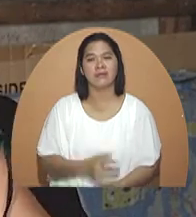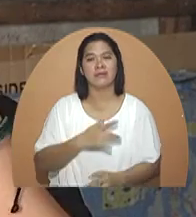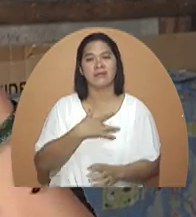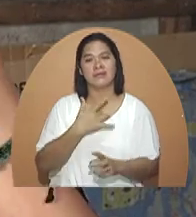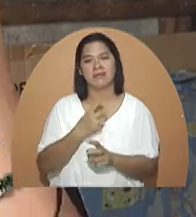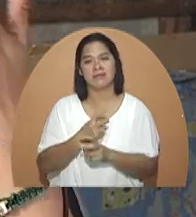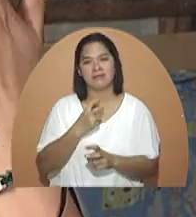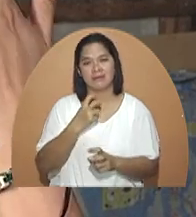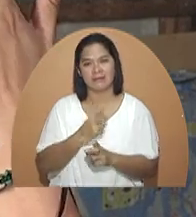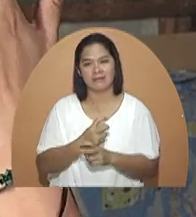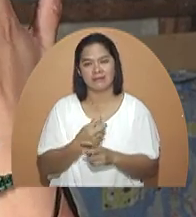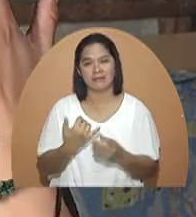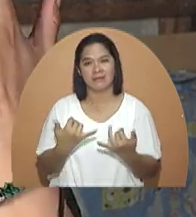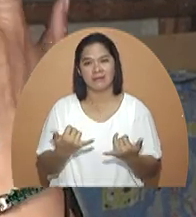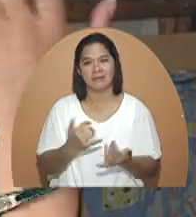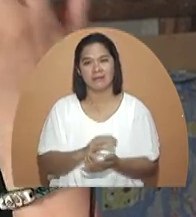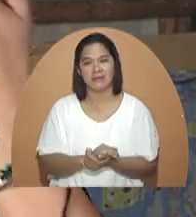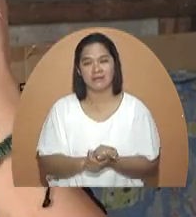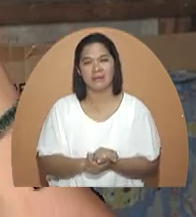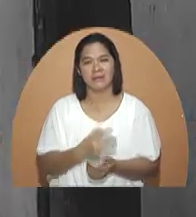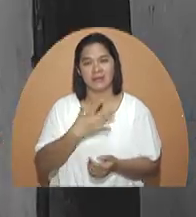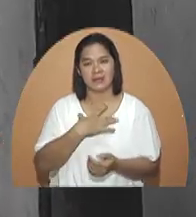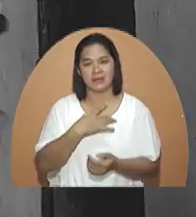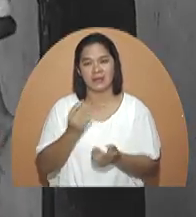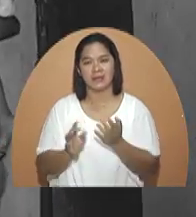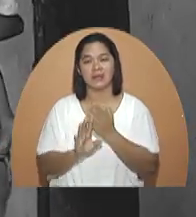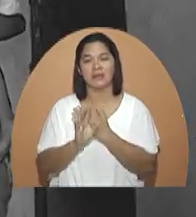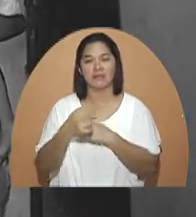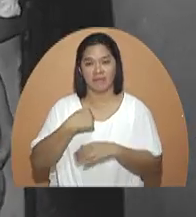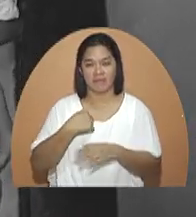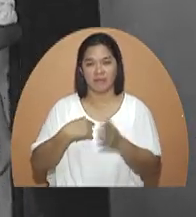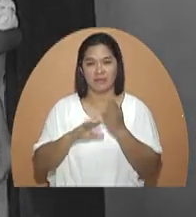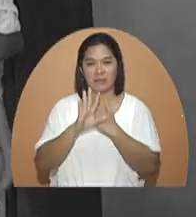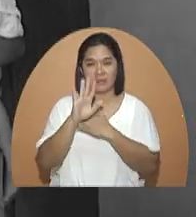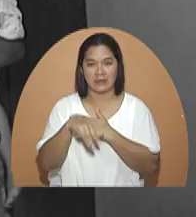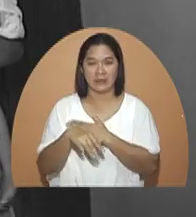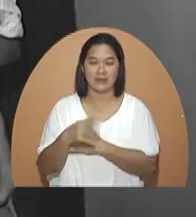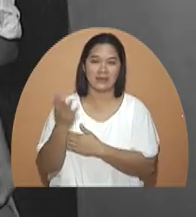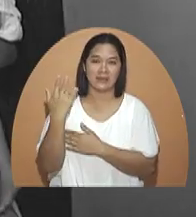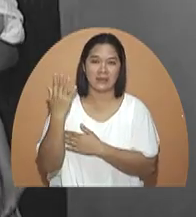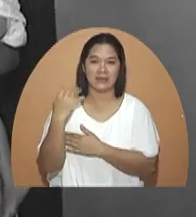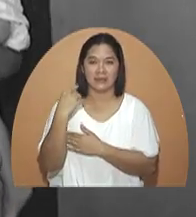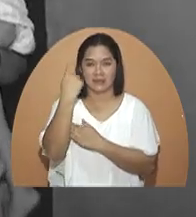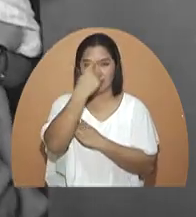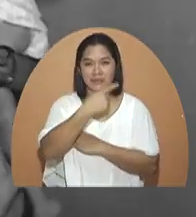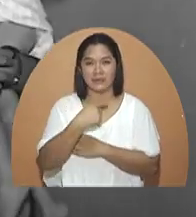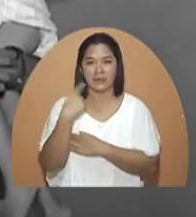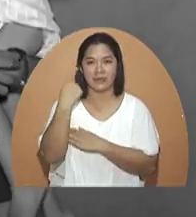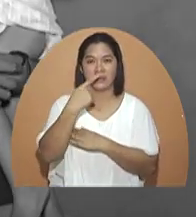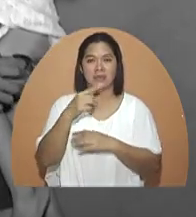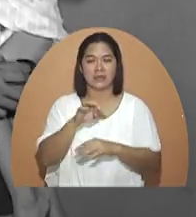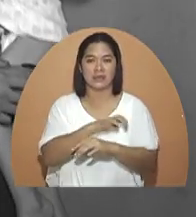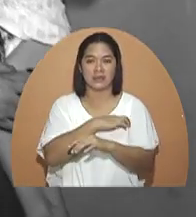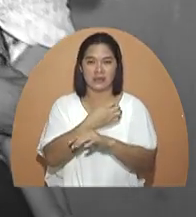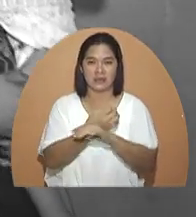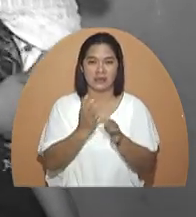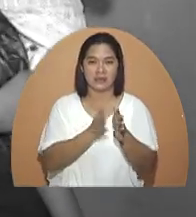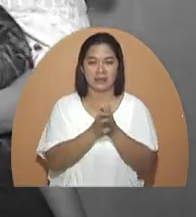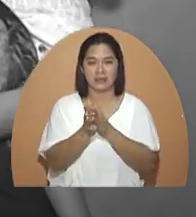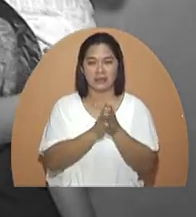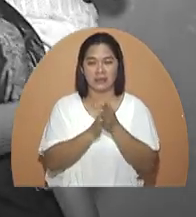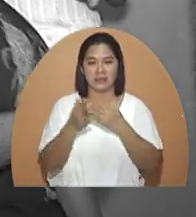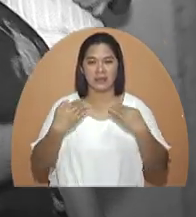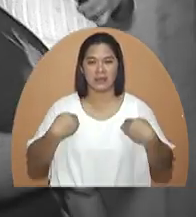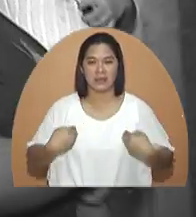hirap na hirap na rin po kami gusto ko po mabalik yung ano niya yung mukha niya yung sigla at